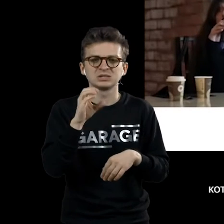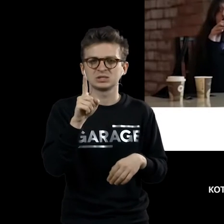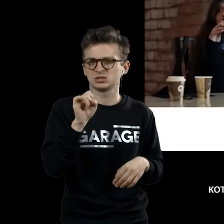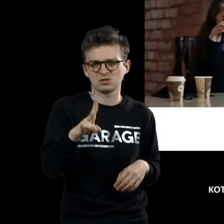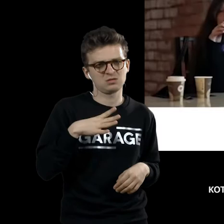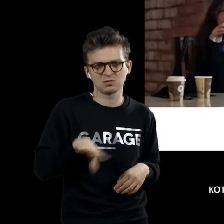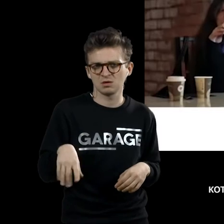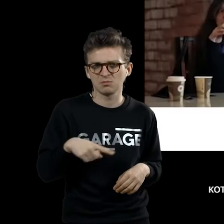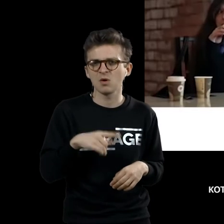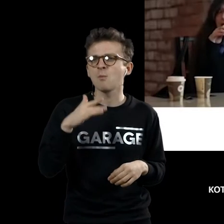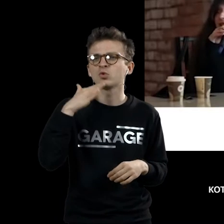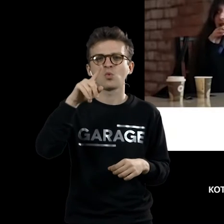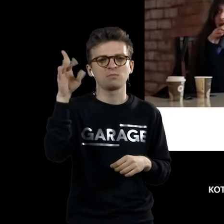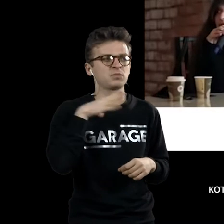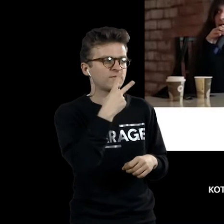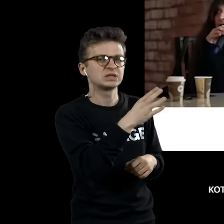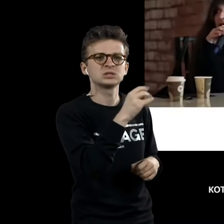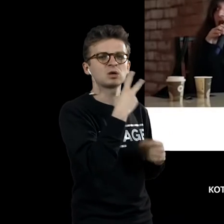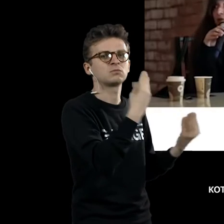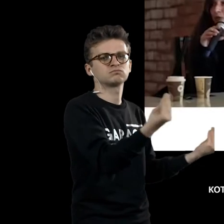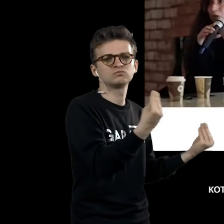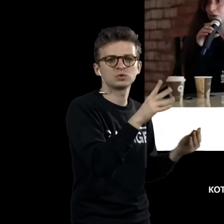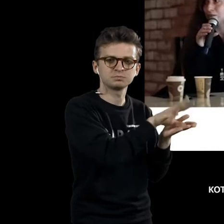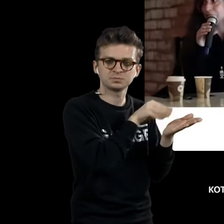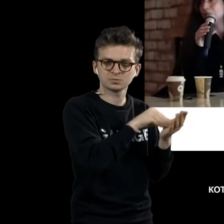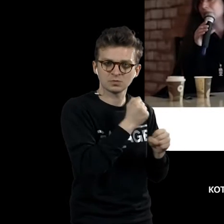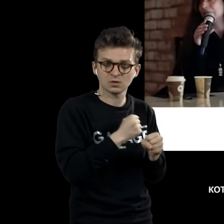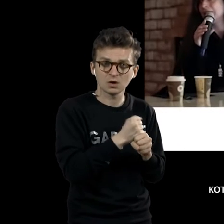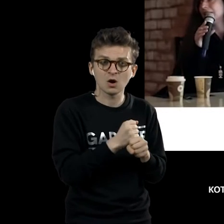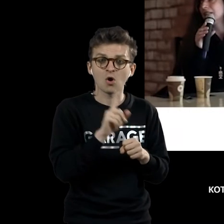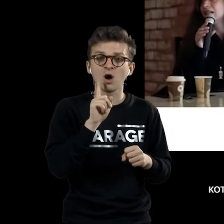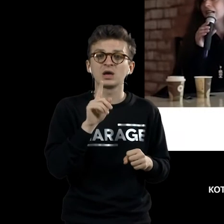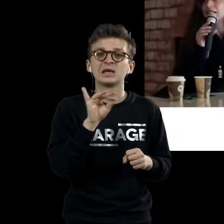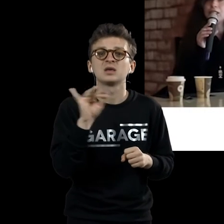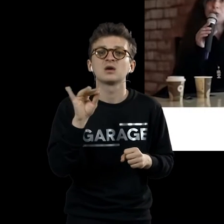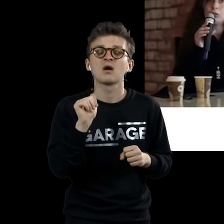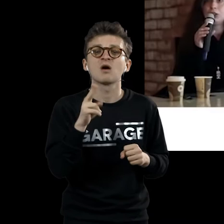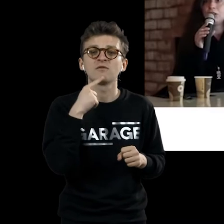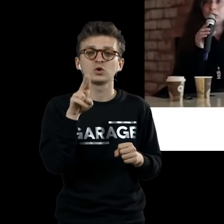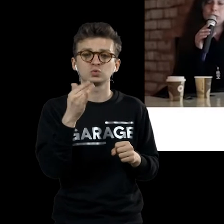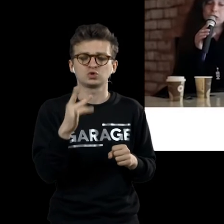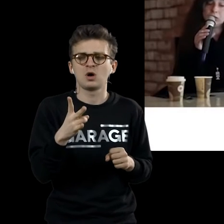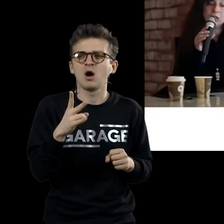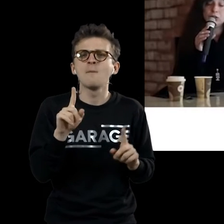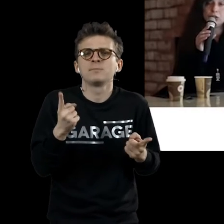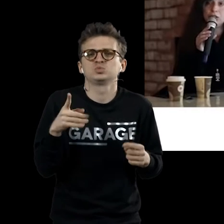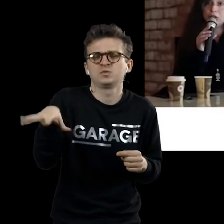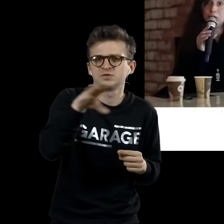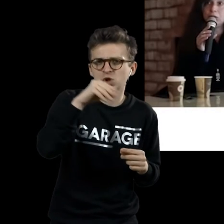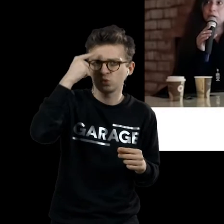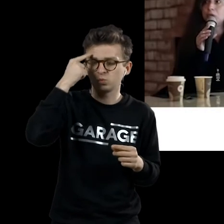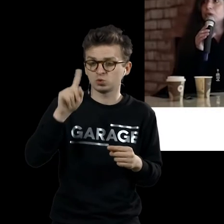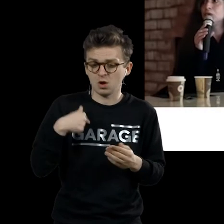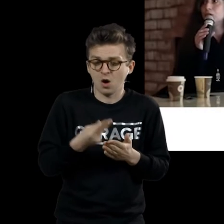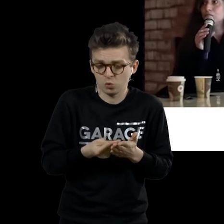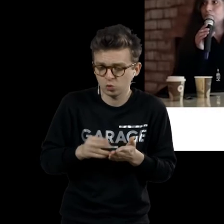его любимым художником никогда не был Сезанн, который был определяющим художником для его поколения. И что вообще, как говорил Дюшанн,